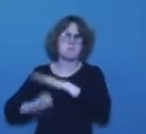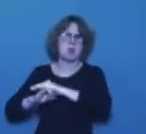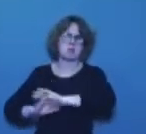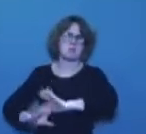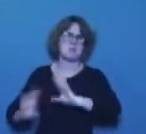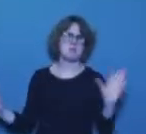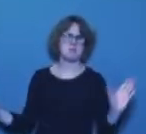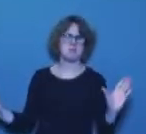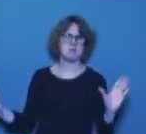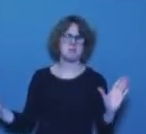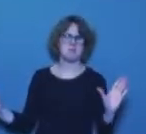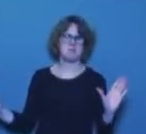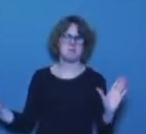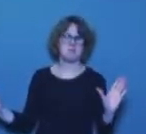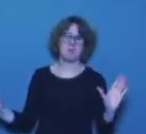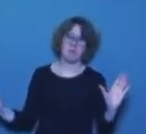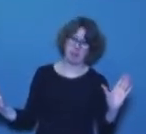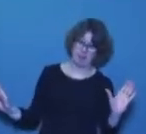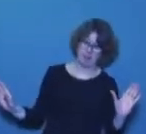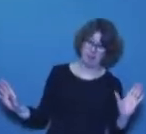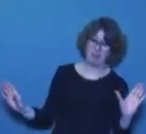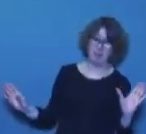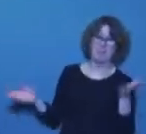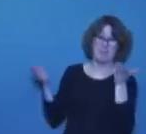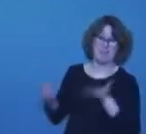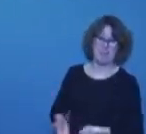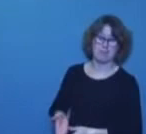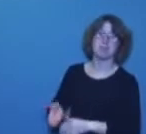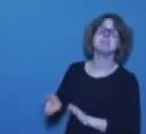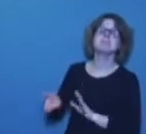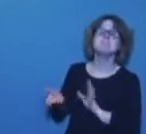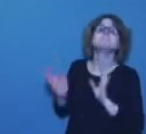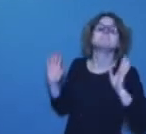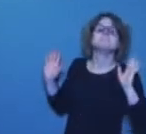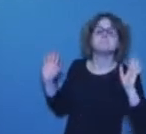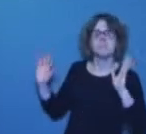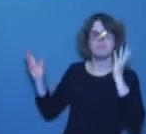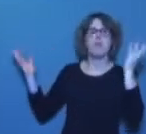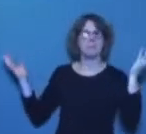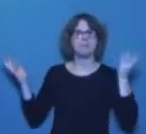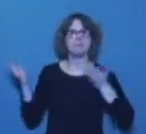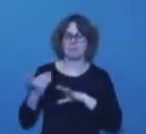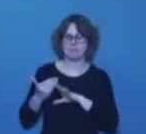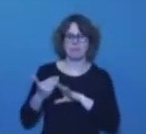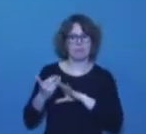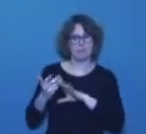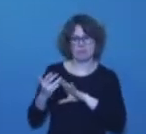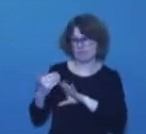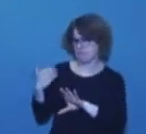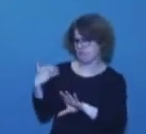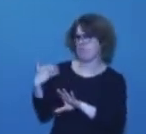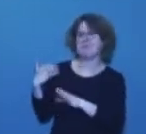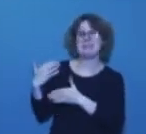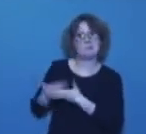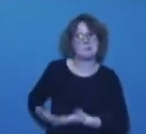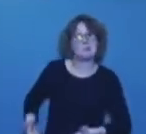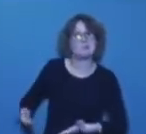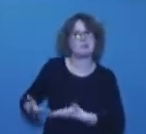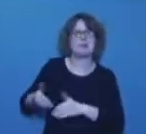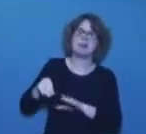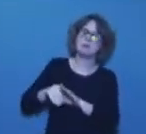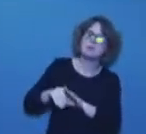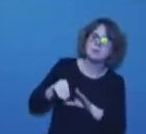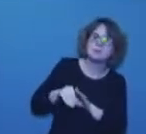Oui, c'est vrai que ça ne manque pas de sel quand on pense aux gars, bon... Compte tenu de la situation économique et sociale de la France.